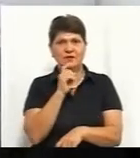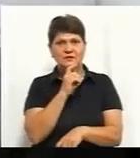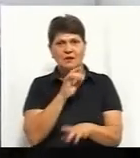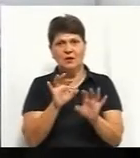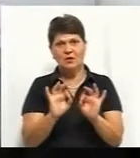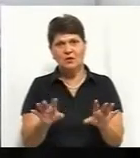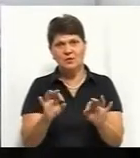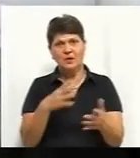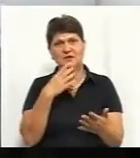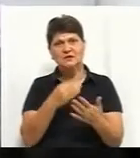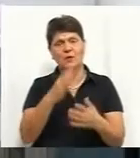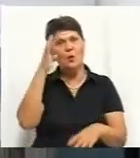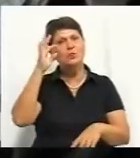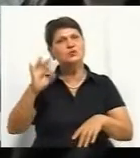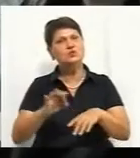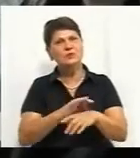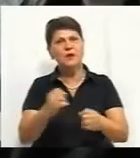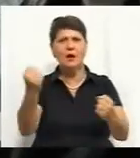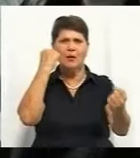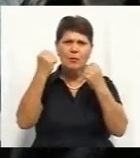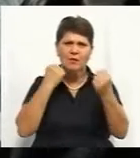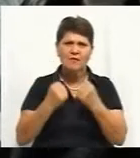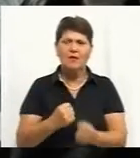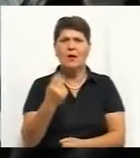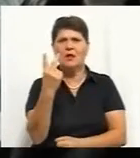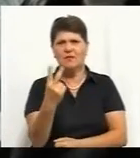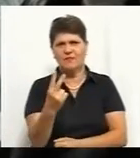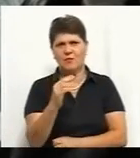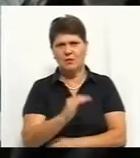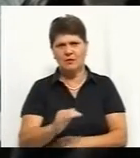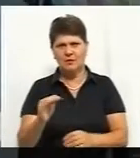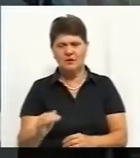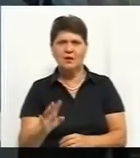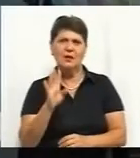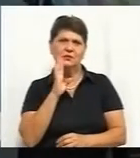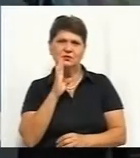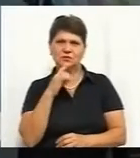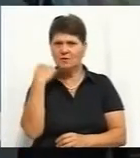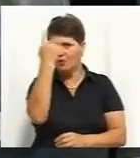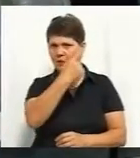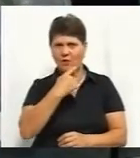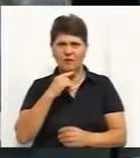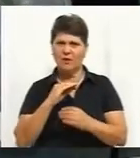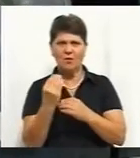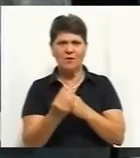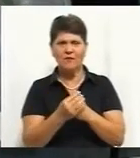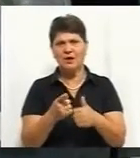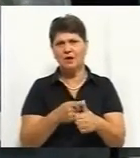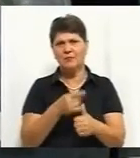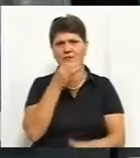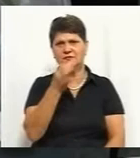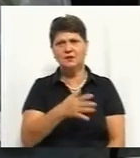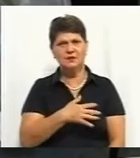розповідає про свого чоловіка, який бив її та двох малолітніх дітей. Жінка ховає обличчя і відмовляється називати ім'я. Він